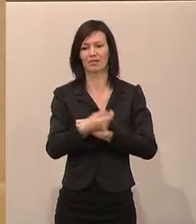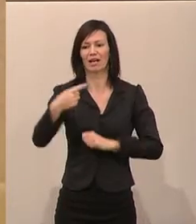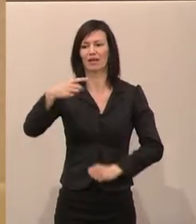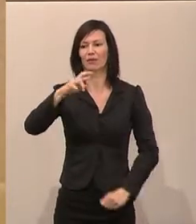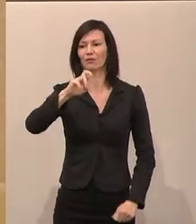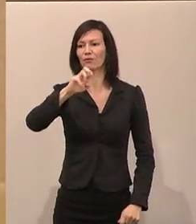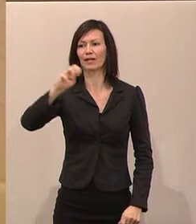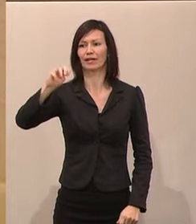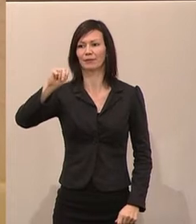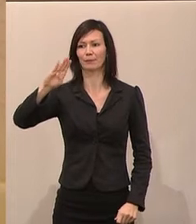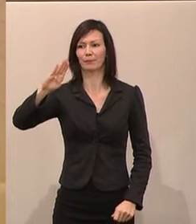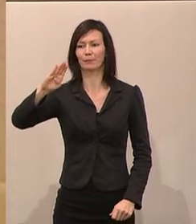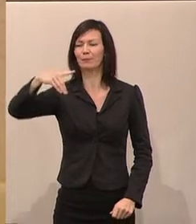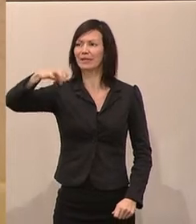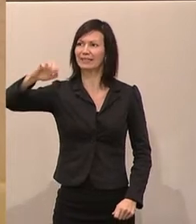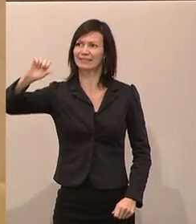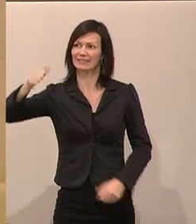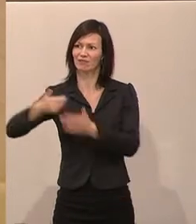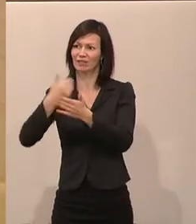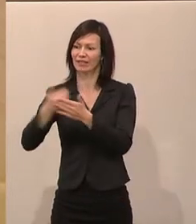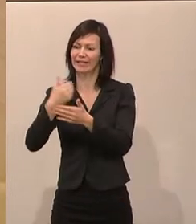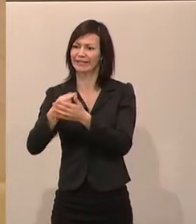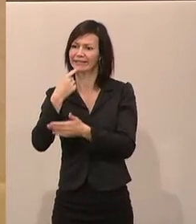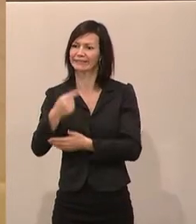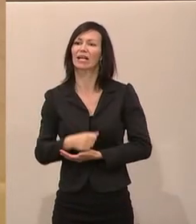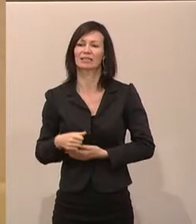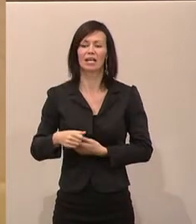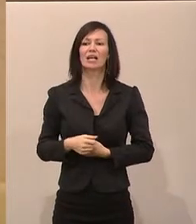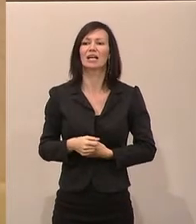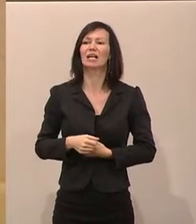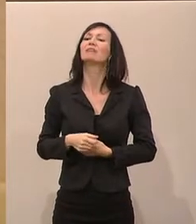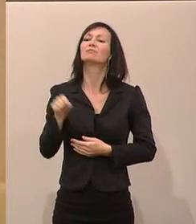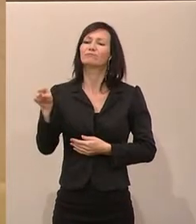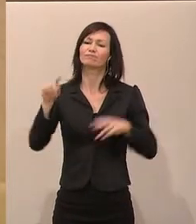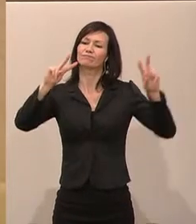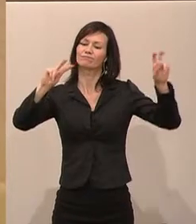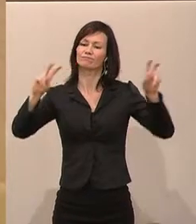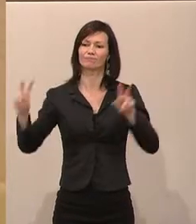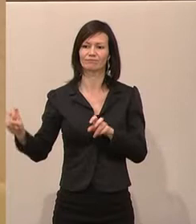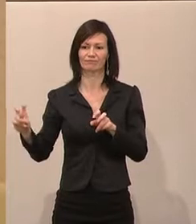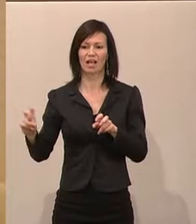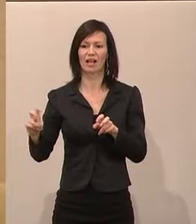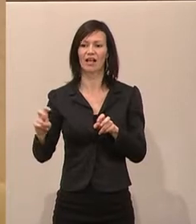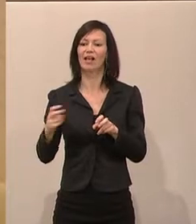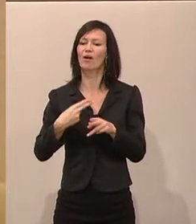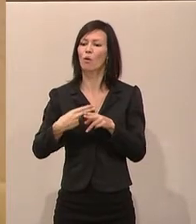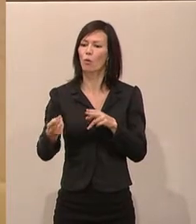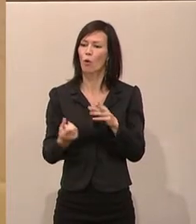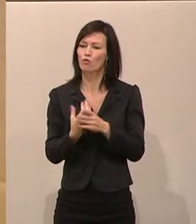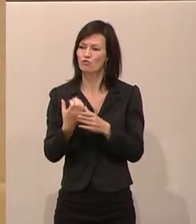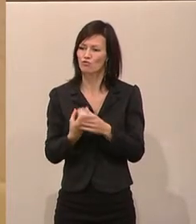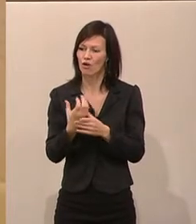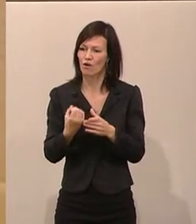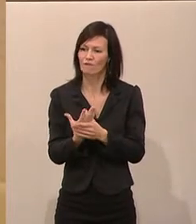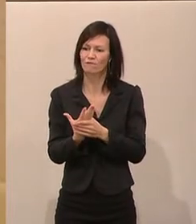brachte es bei der Enquete auf den Punkt. Meine Damen und Herren, das fossile Zeitalter werden wir nur dann beenden, wenn die Dinge endlich das kosten, was sie an